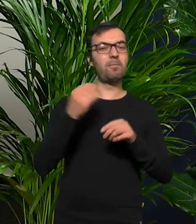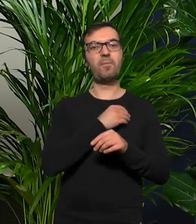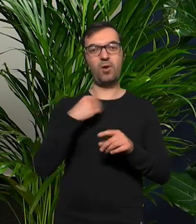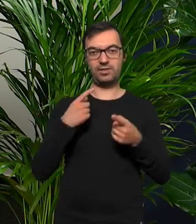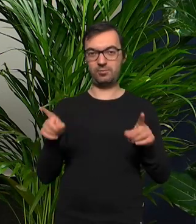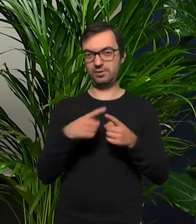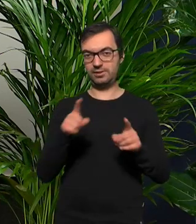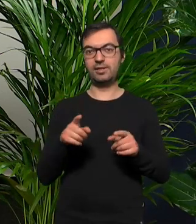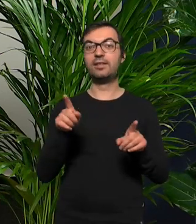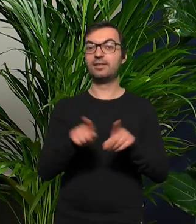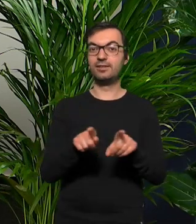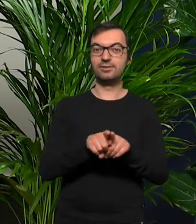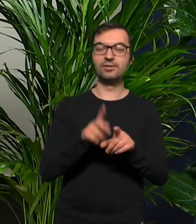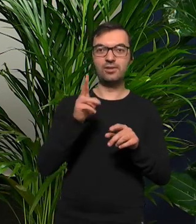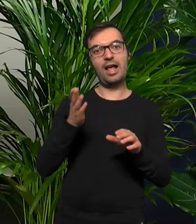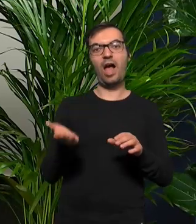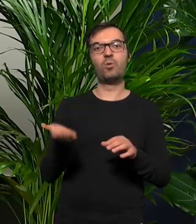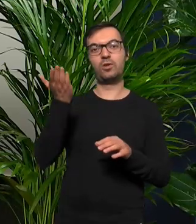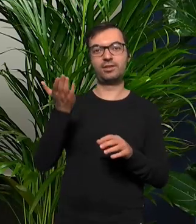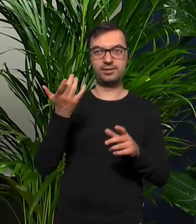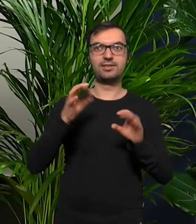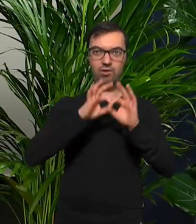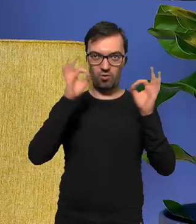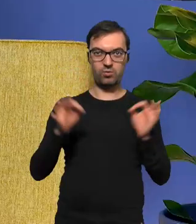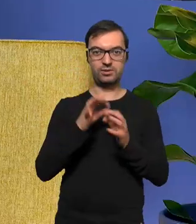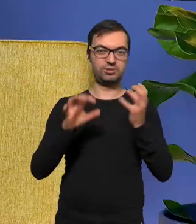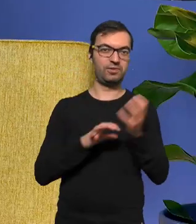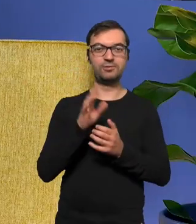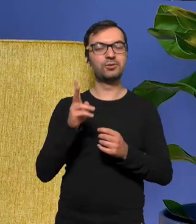scenie muzycznej oraz kto jest takim autorytetem dla ciebie na świecie?